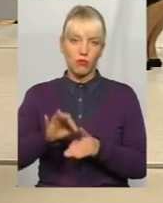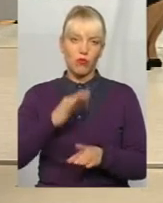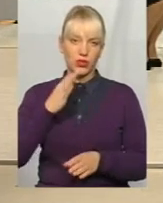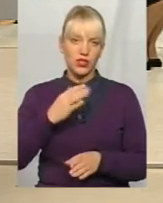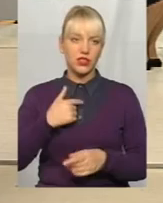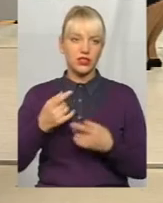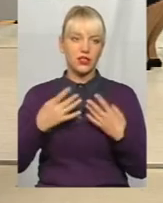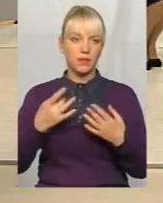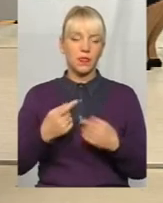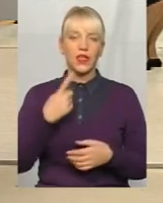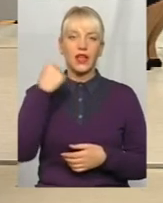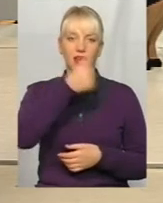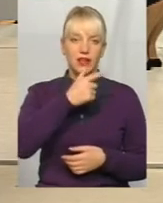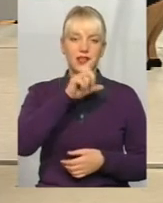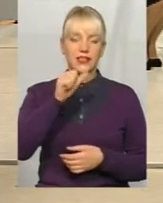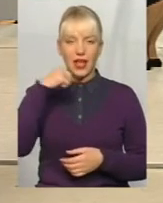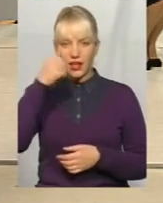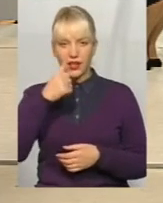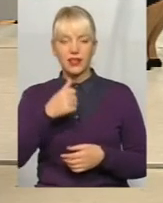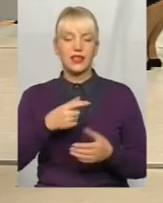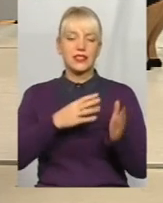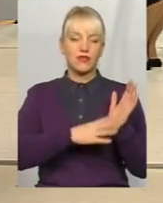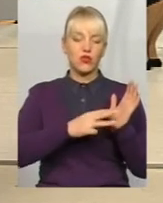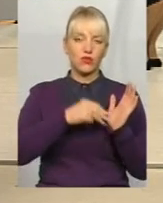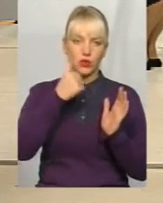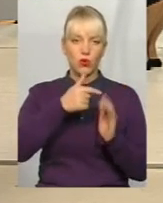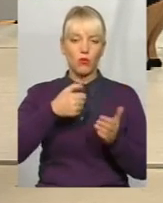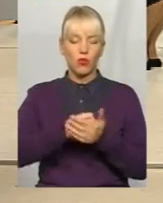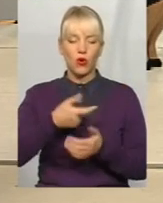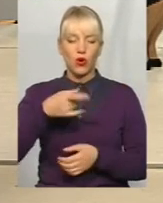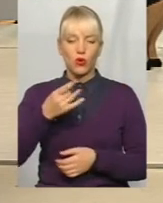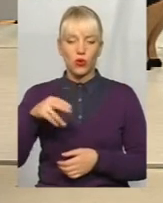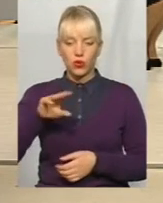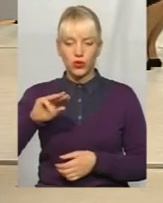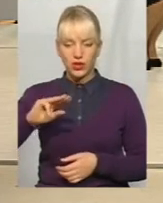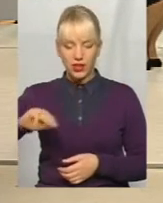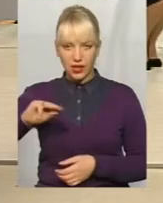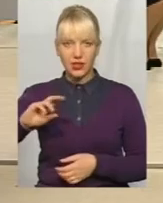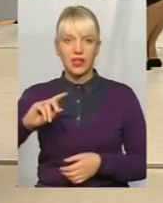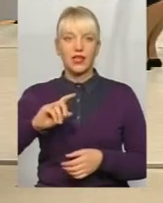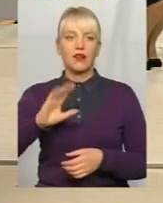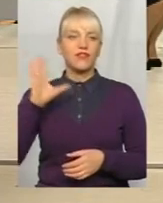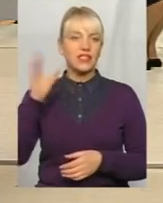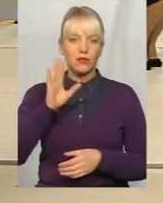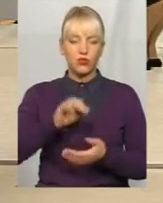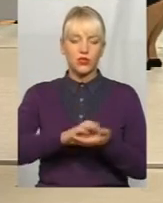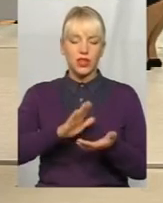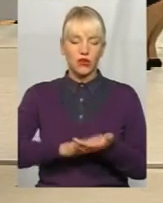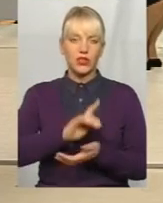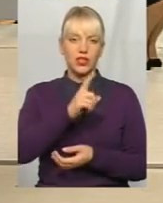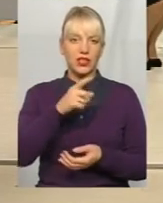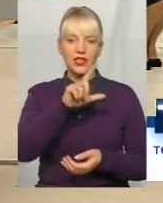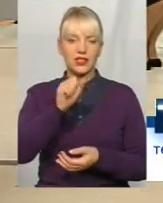Дякую за ваші питання. Рік за рік з 98 року по грудень з 17 року. Всім буде зараховано рік за рік. Зверніться до свого податкового